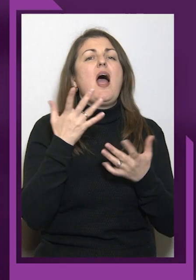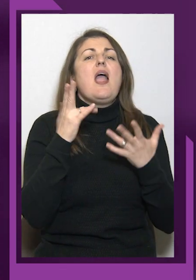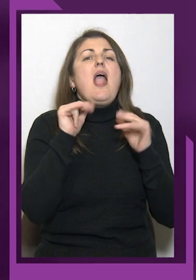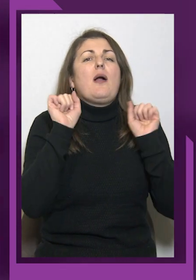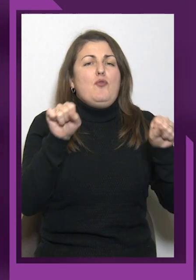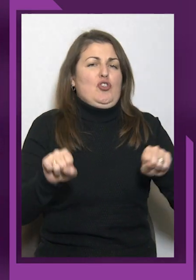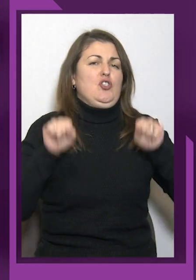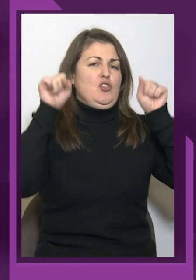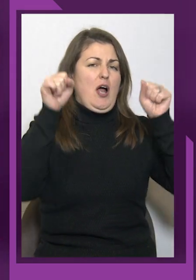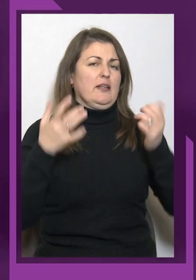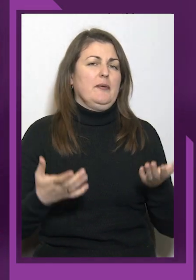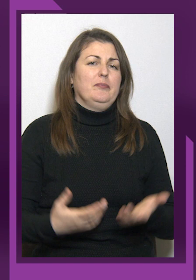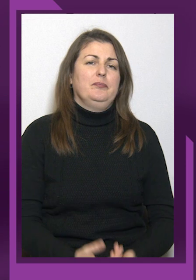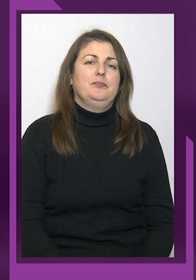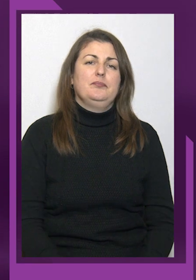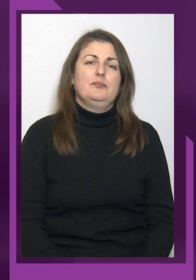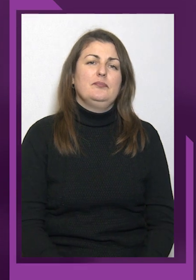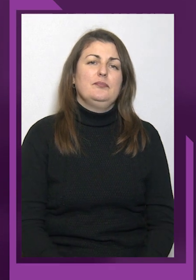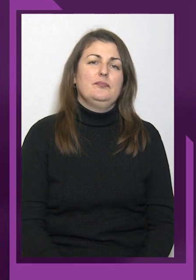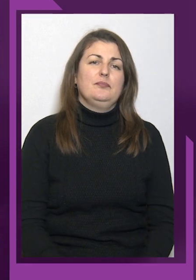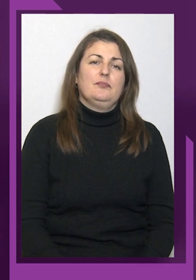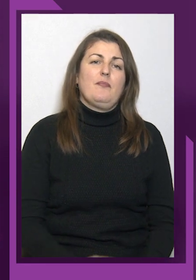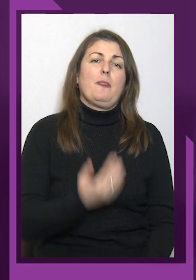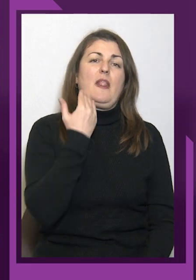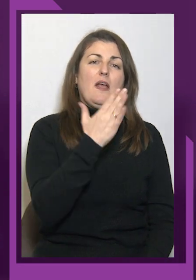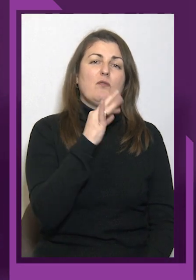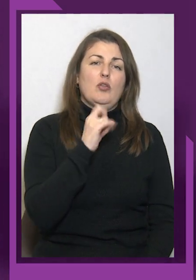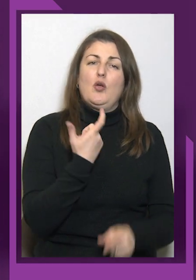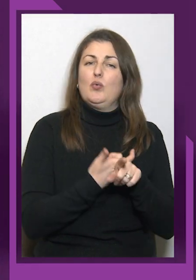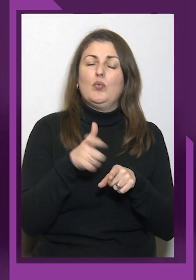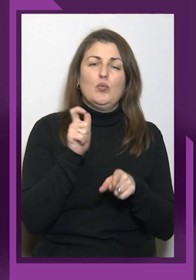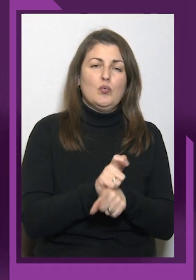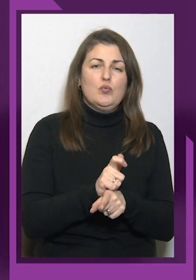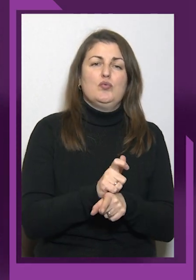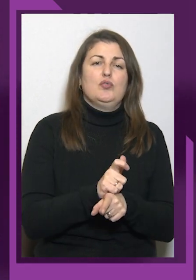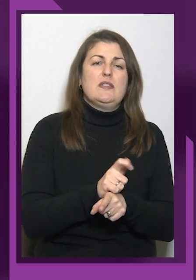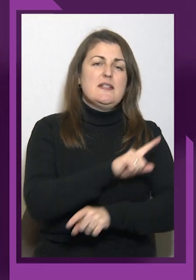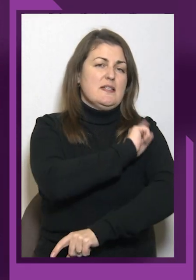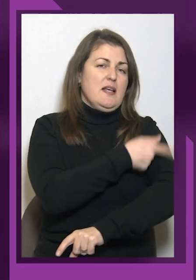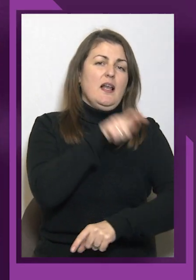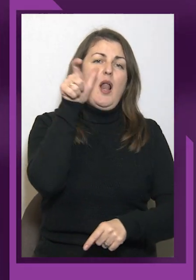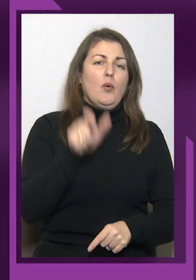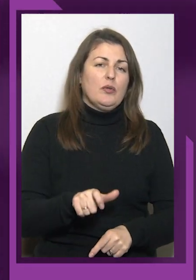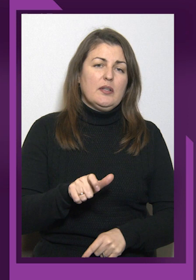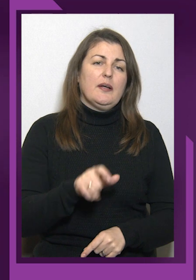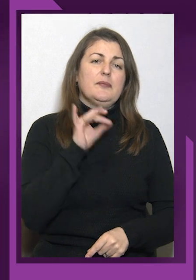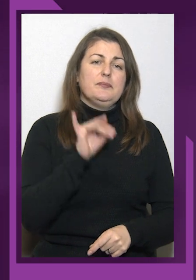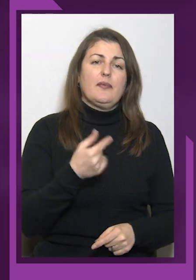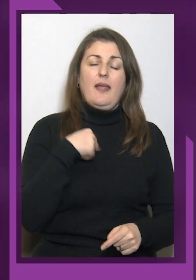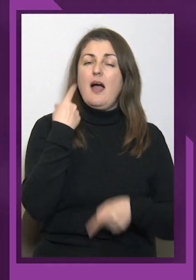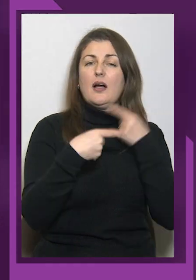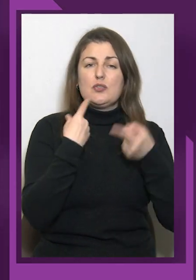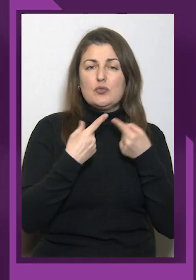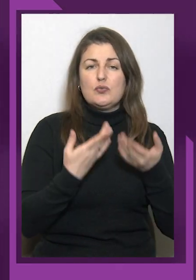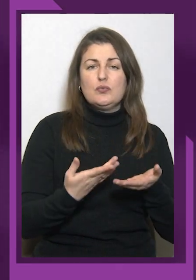Вона дуже сильна людина. І я кажу, слава Україні! Нерви на межі,